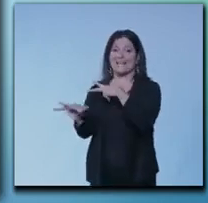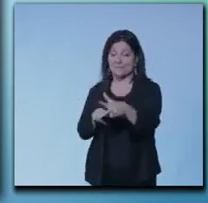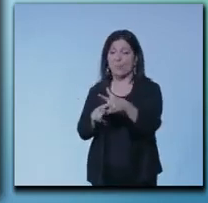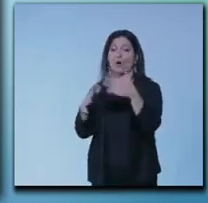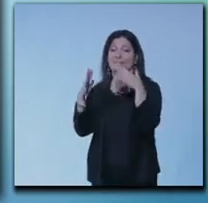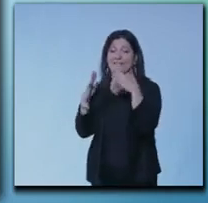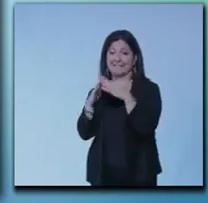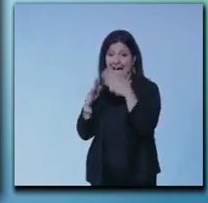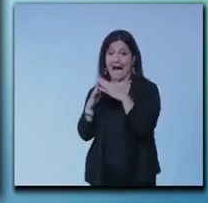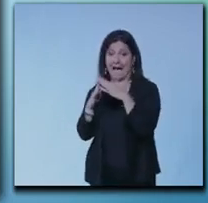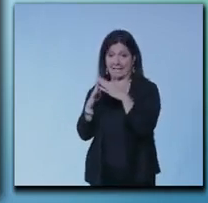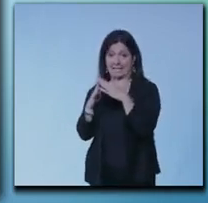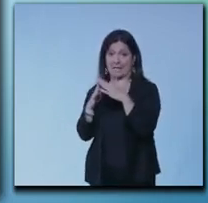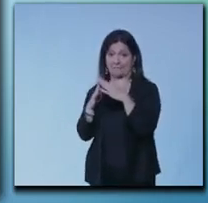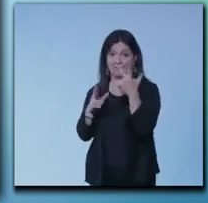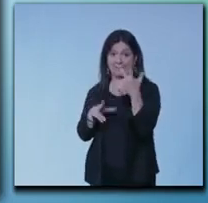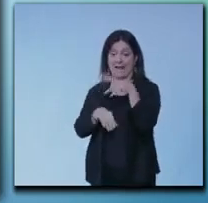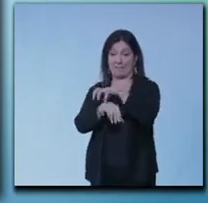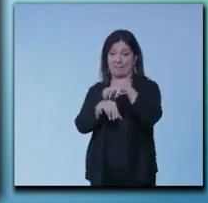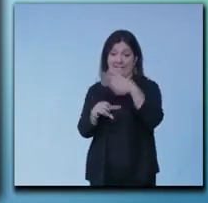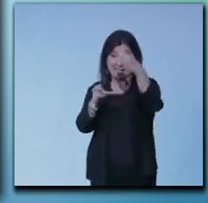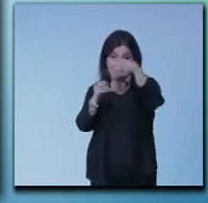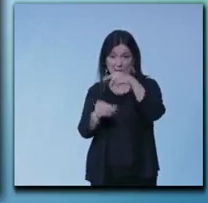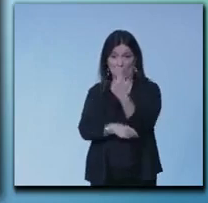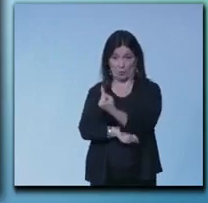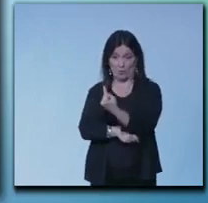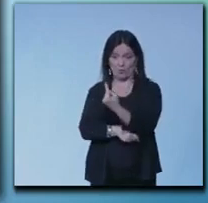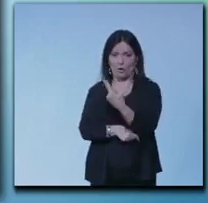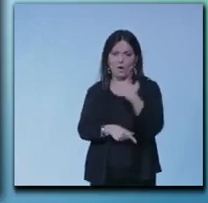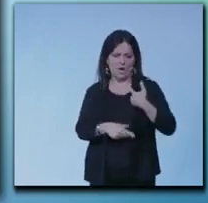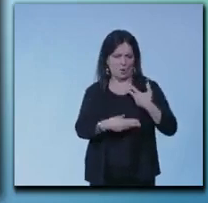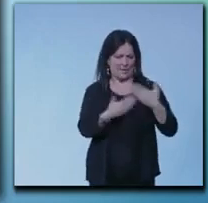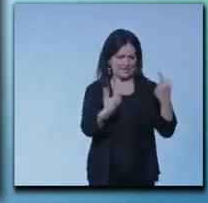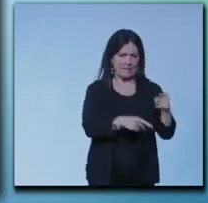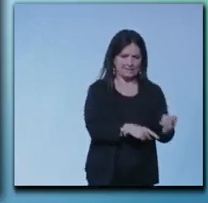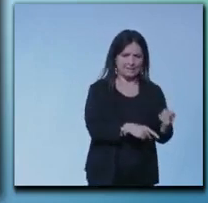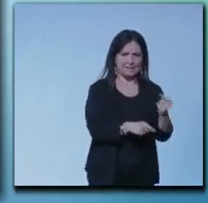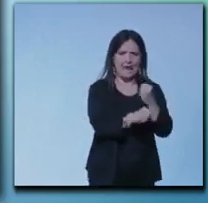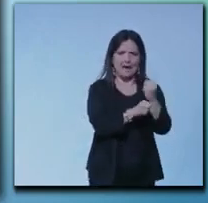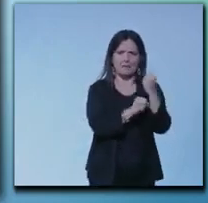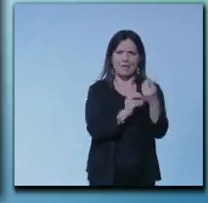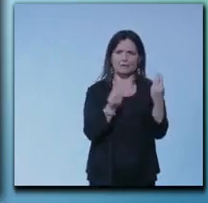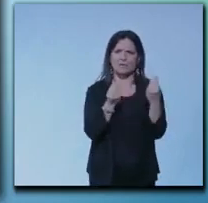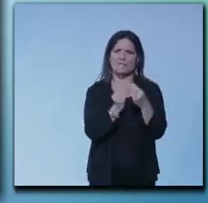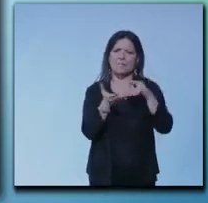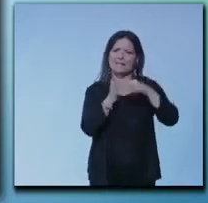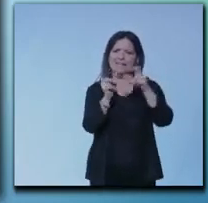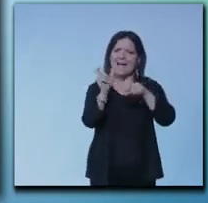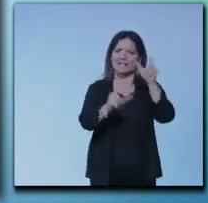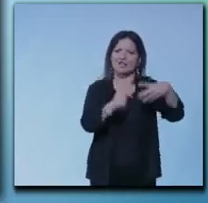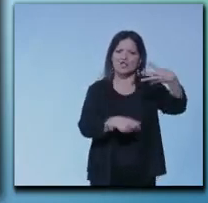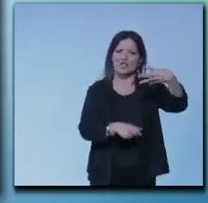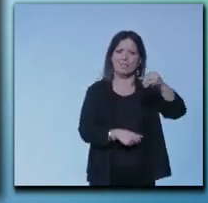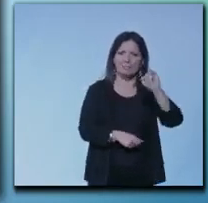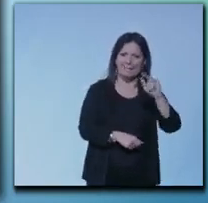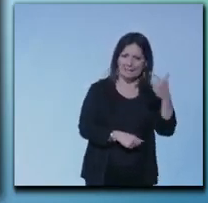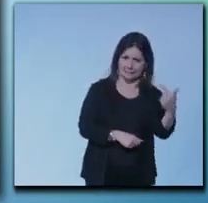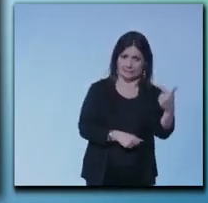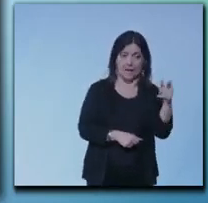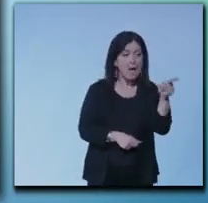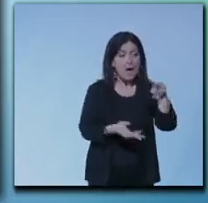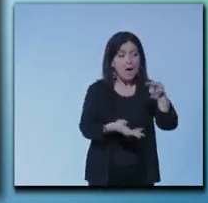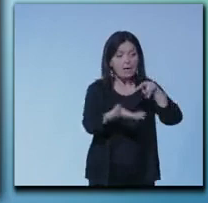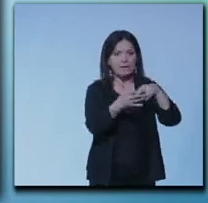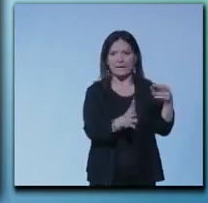Ho lavorato anche questa mattina in diretto collegamento con i tecnici del MIT, ci sono tecnici eccezionali, perché entro